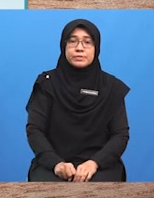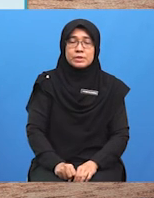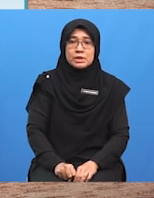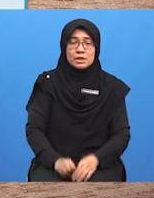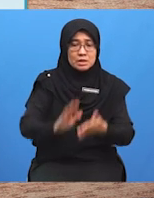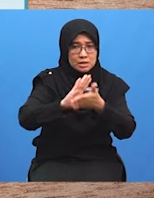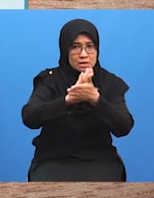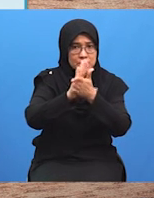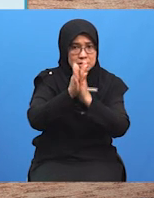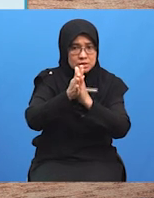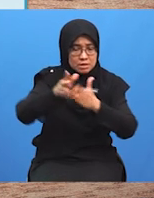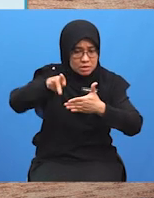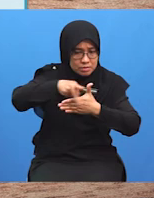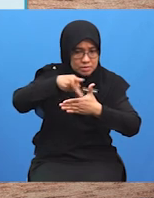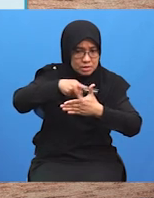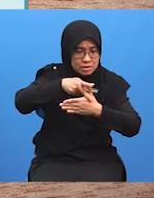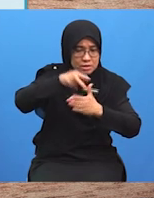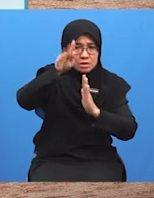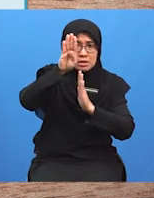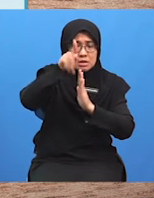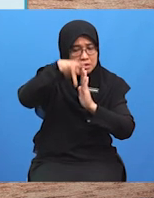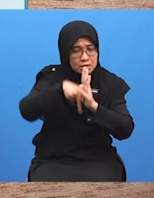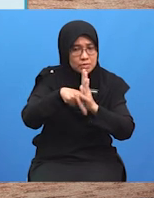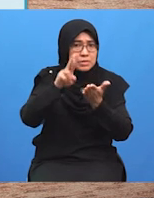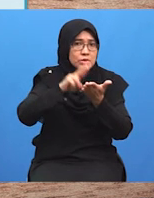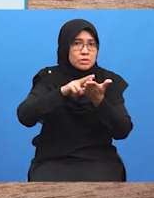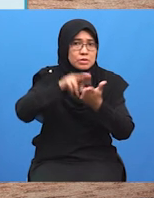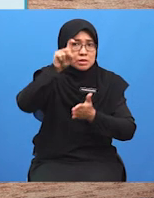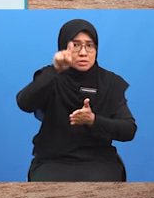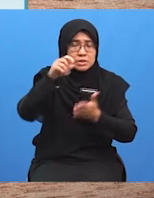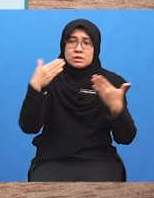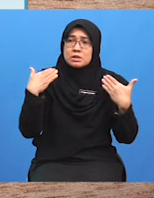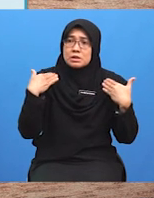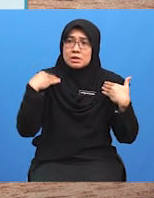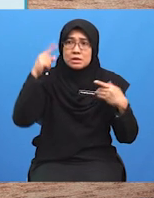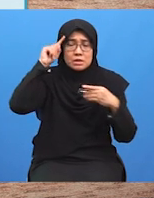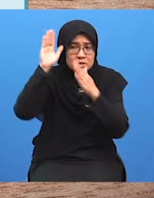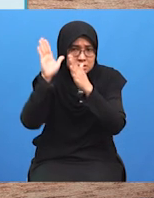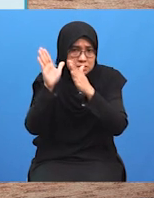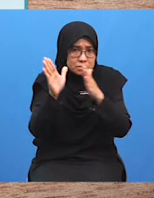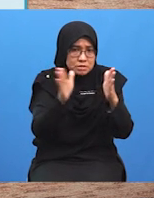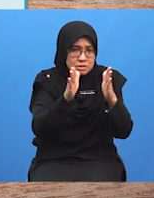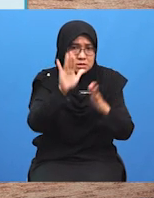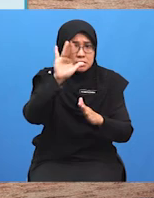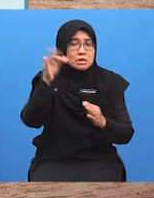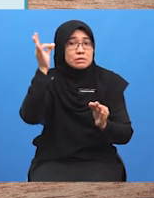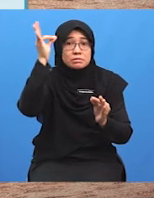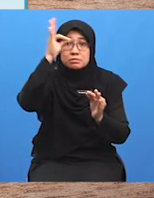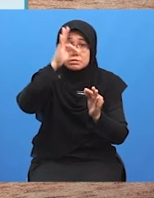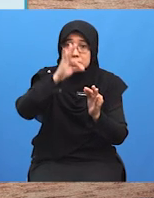pihak-pihak perunding perlu menggunakan strategi dan taktik yang bersesuaian.